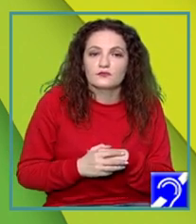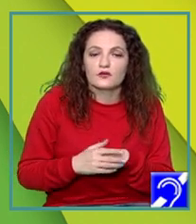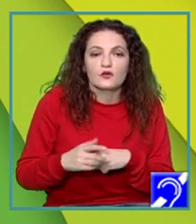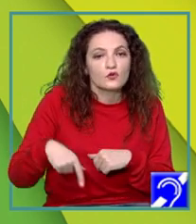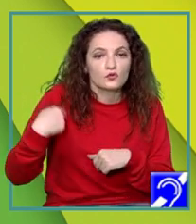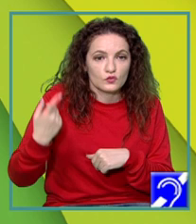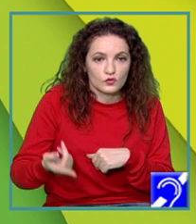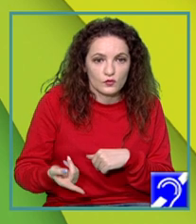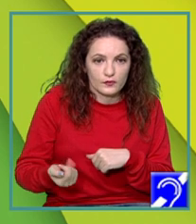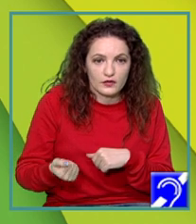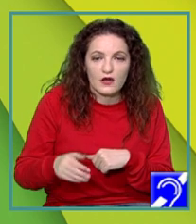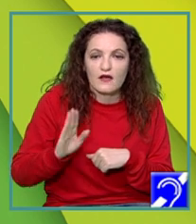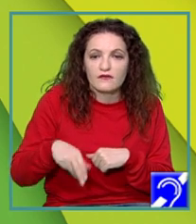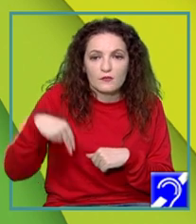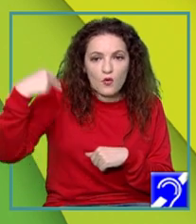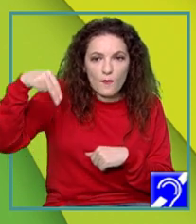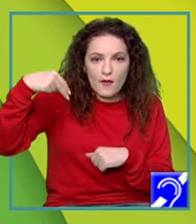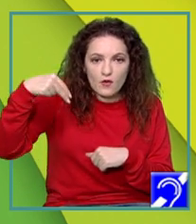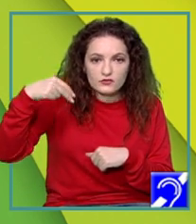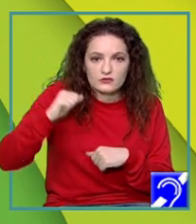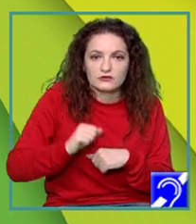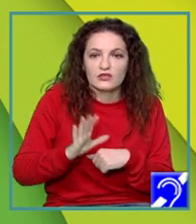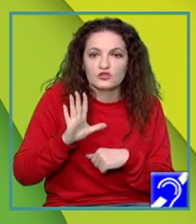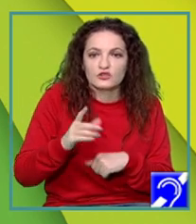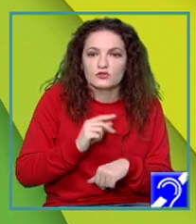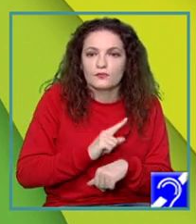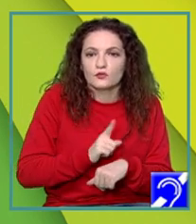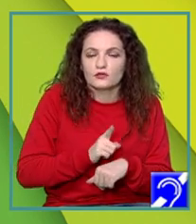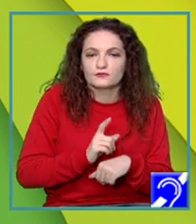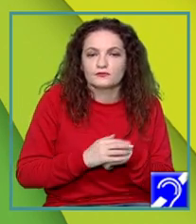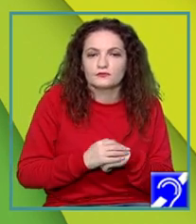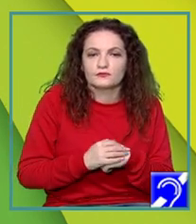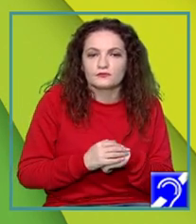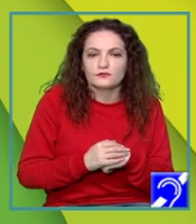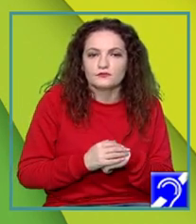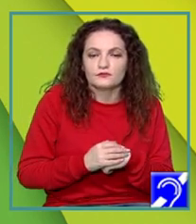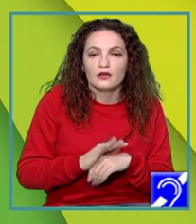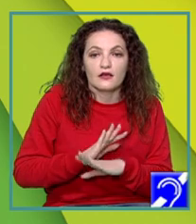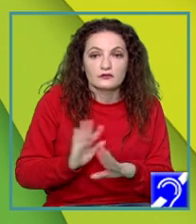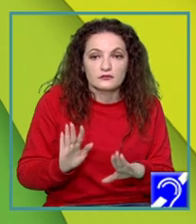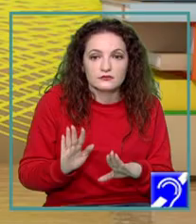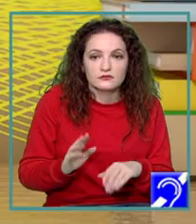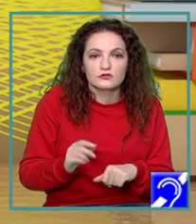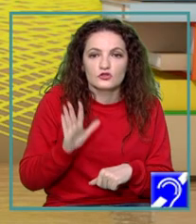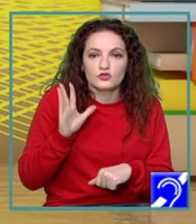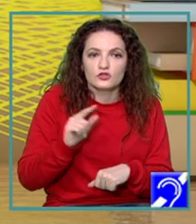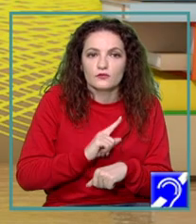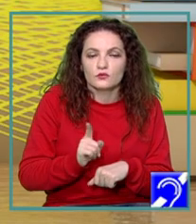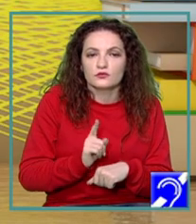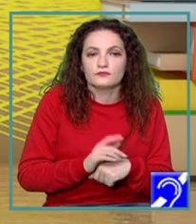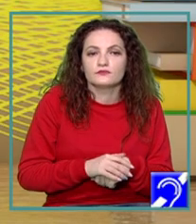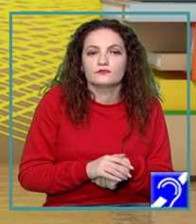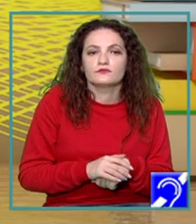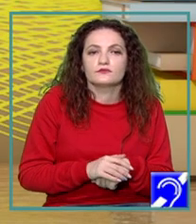minute de lucru efectiv, trebuie să luăm o pauză de 5 minute. Nici mai mult, nici mai puțin. 5 minute.